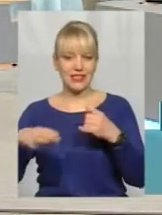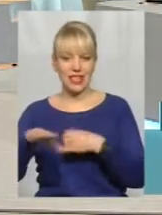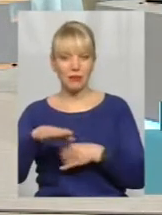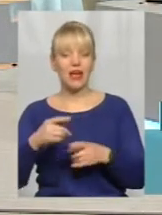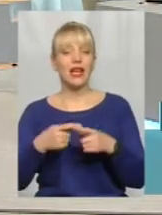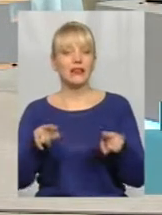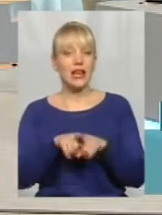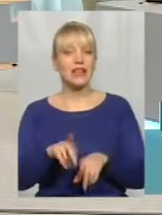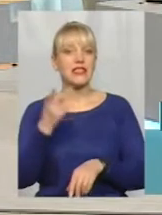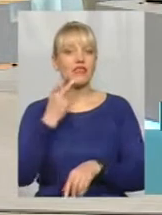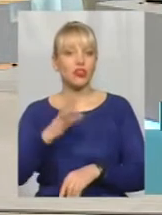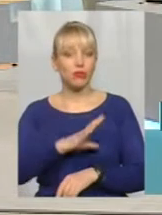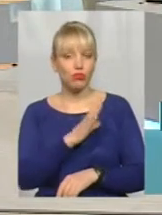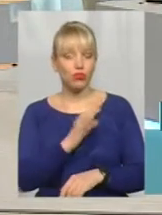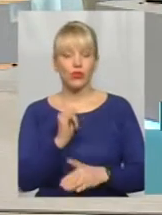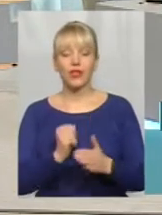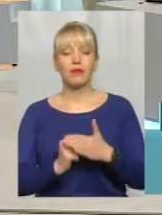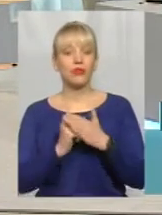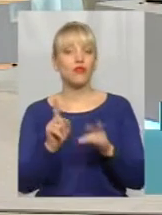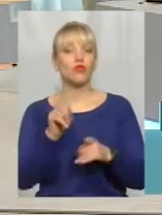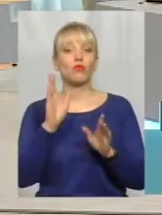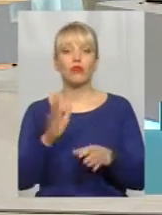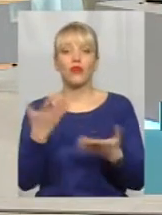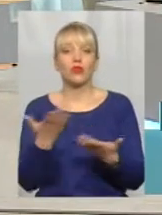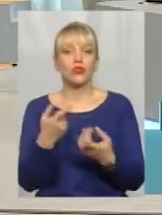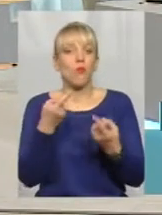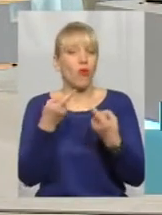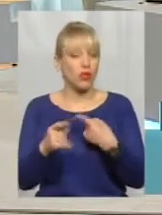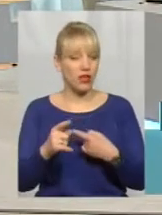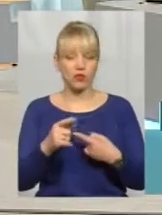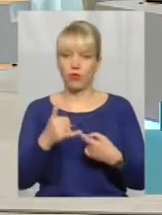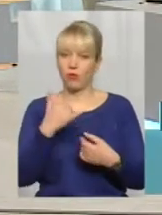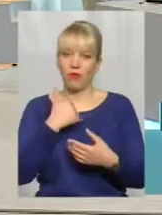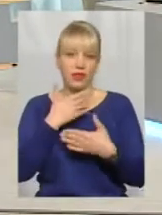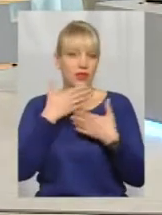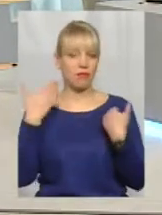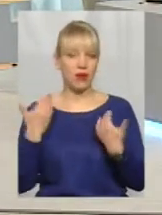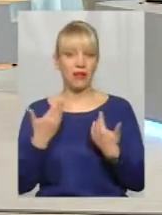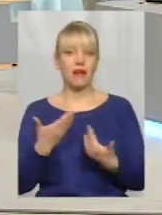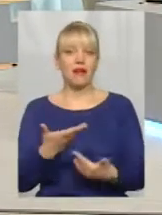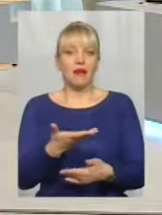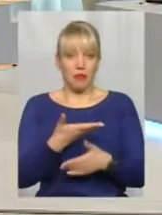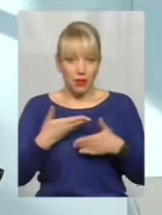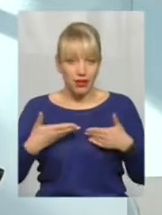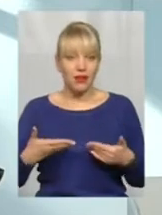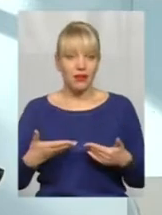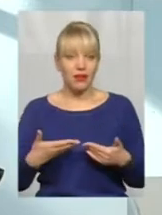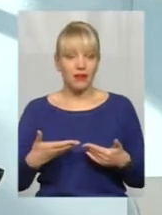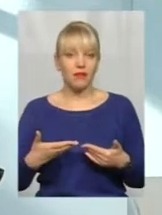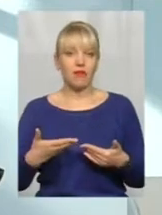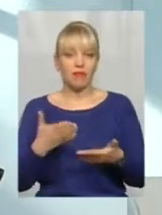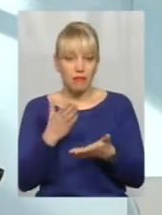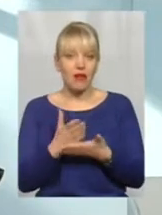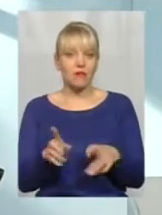думати, що буде якось інакше, особисто в мене немає ніяких. Тому ми преречені мати такого